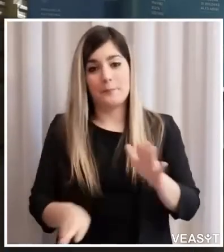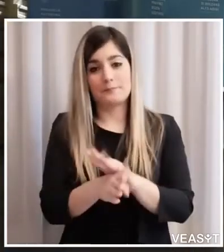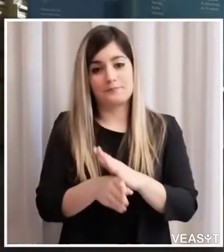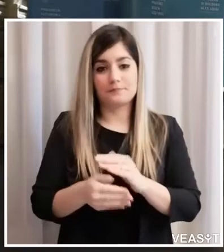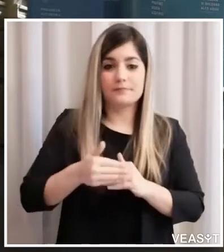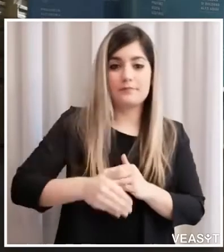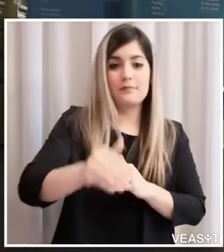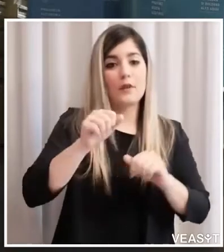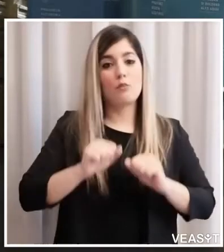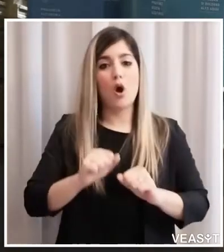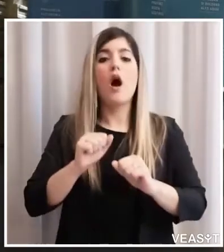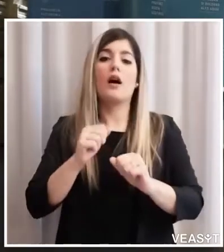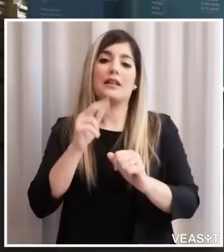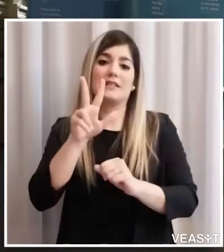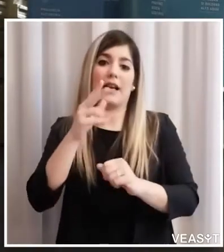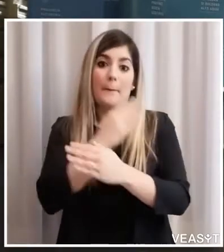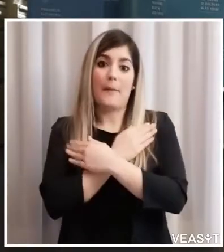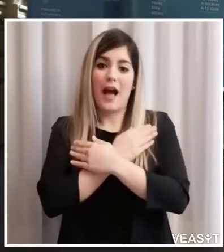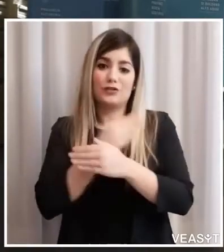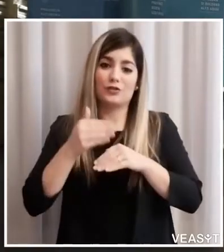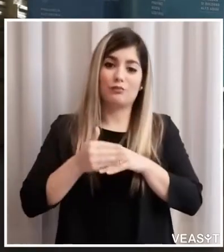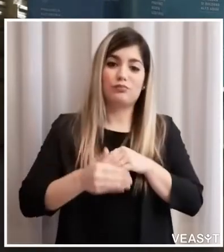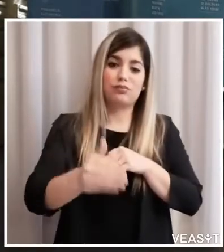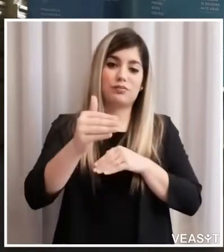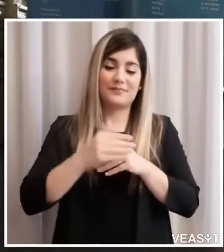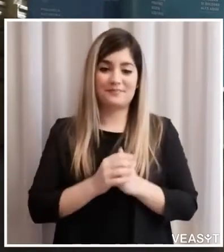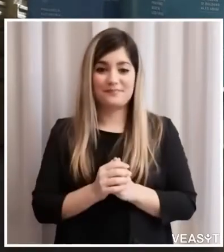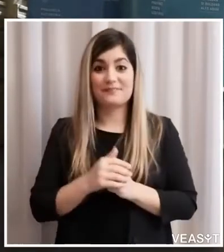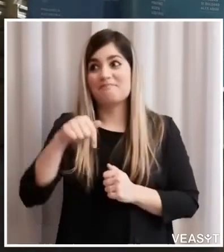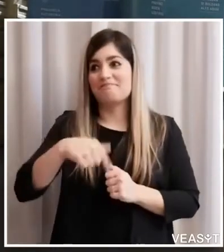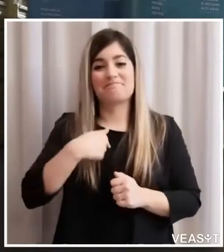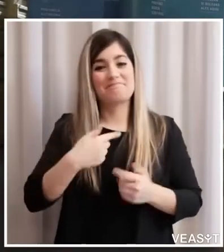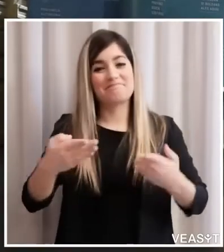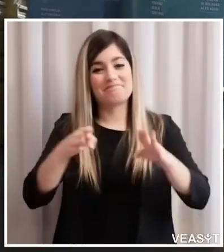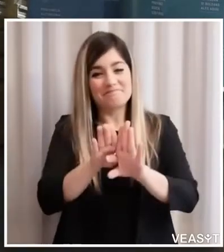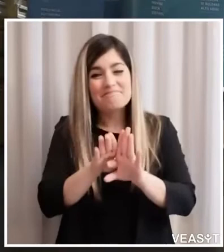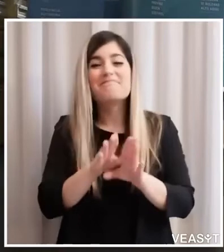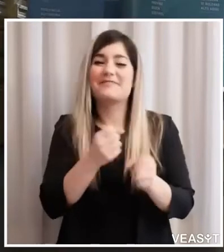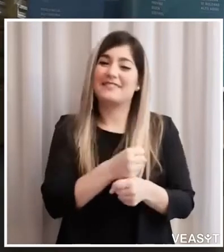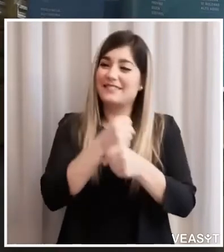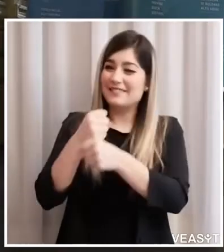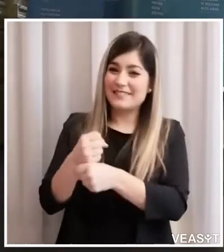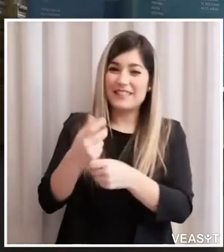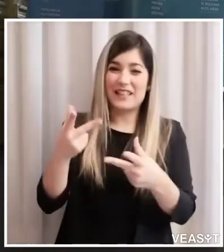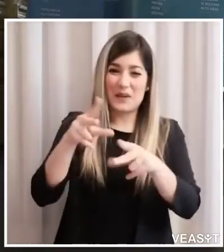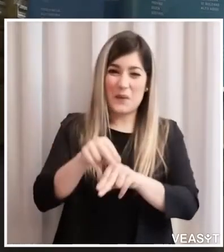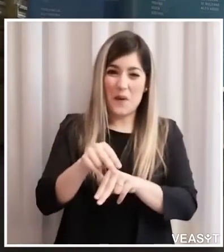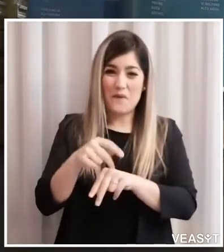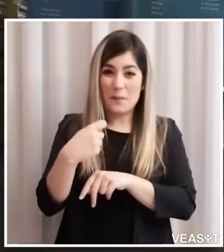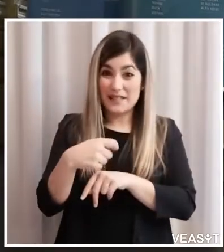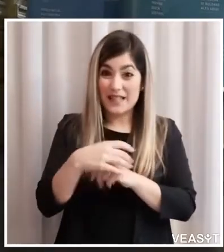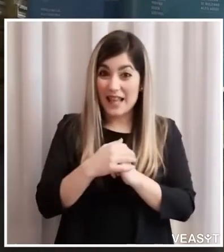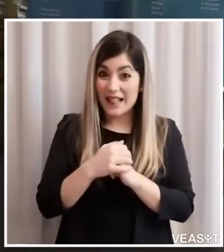mia e passo nuovamente la parola grazie possiamo passare alle